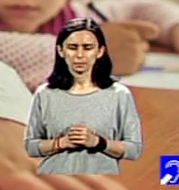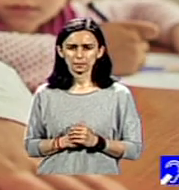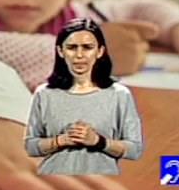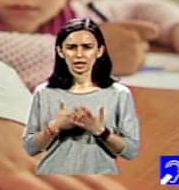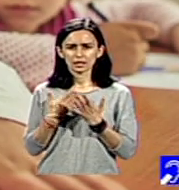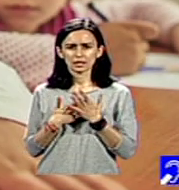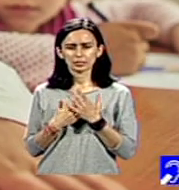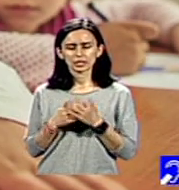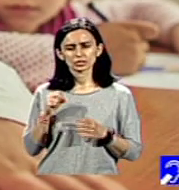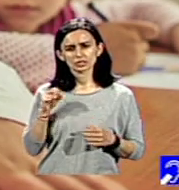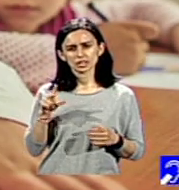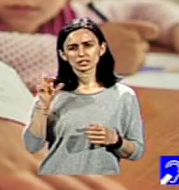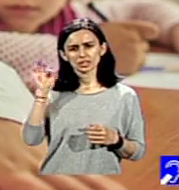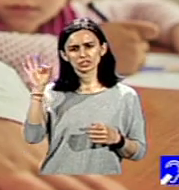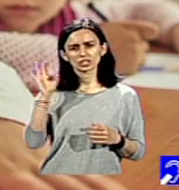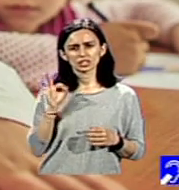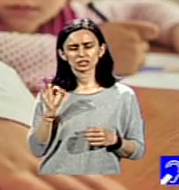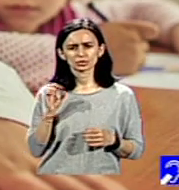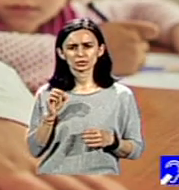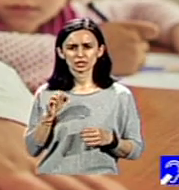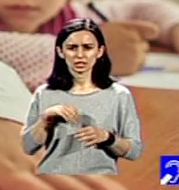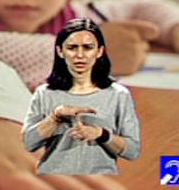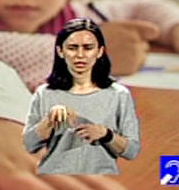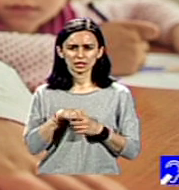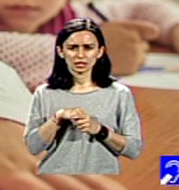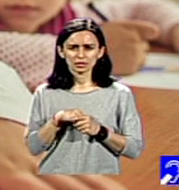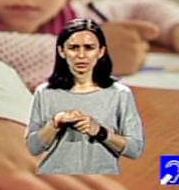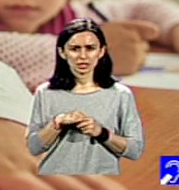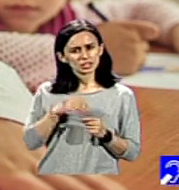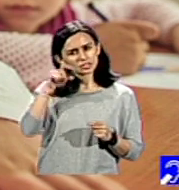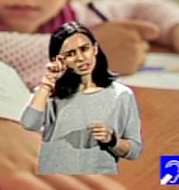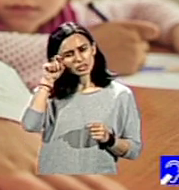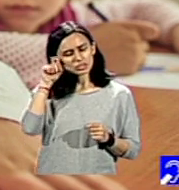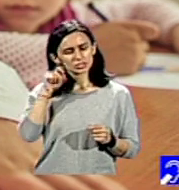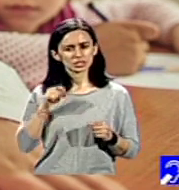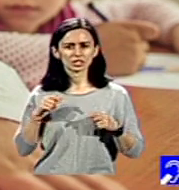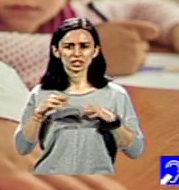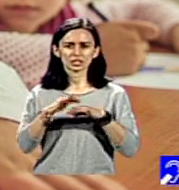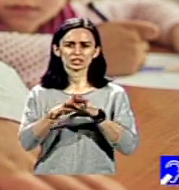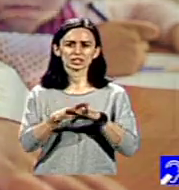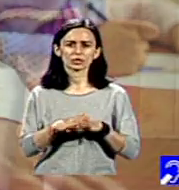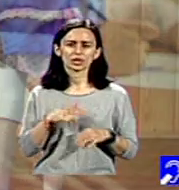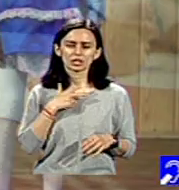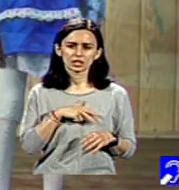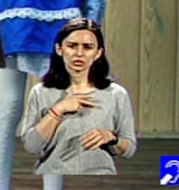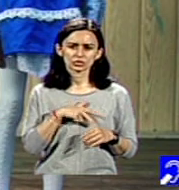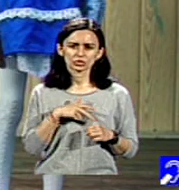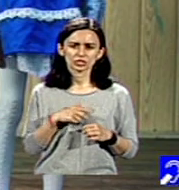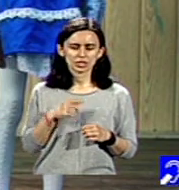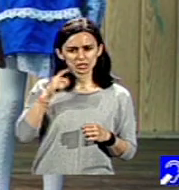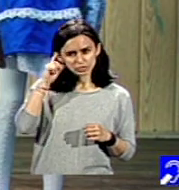30% dintre părinți consideră că rețiava socială și